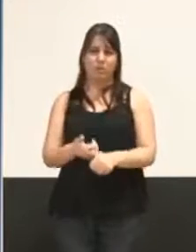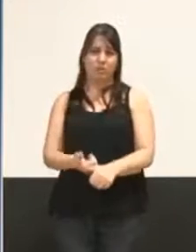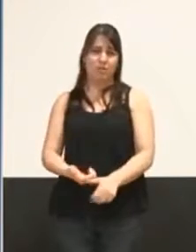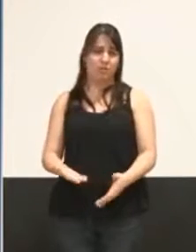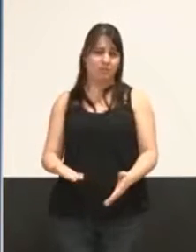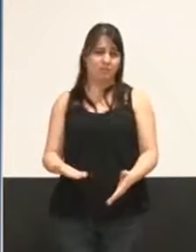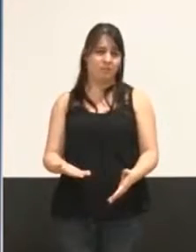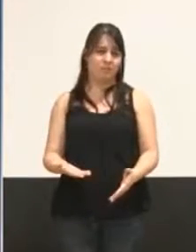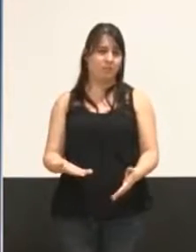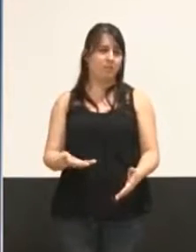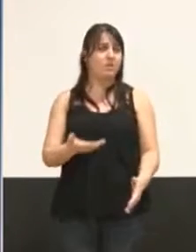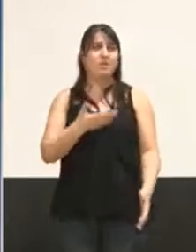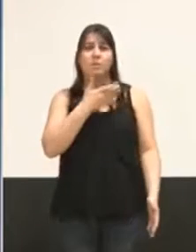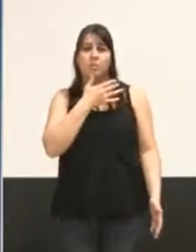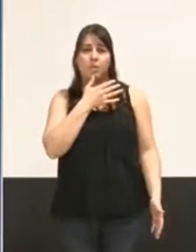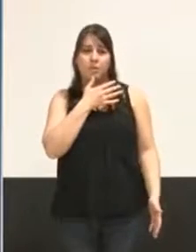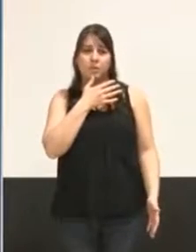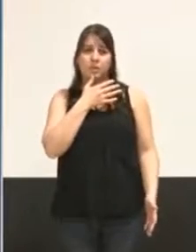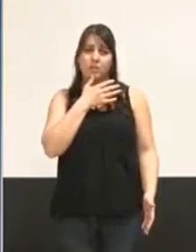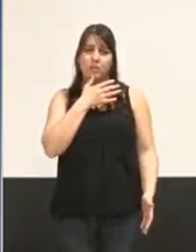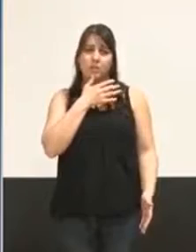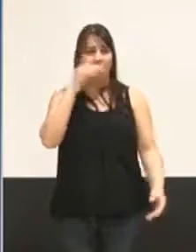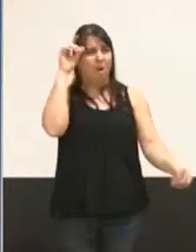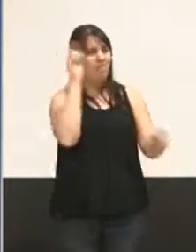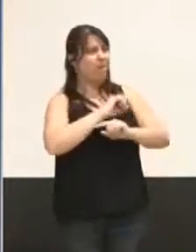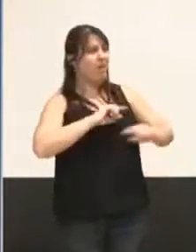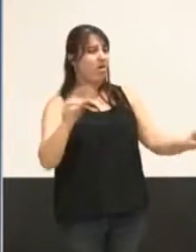ne peut aller contre cette idée-là.